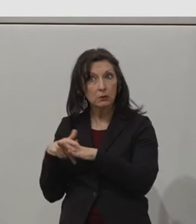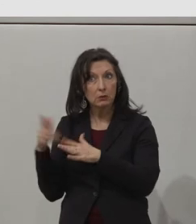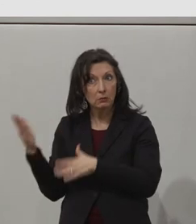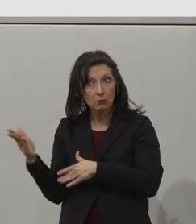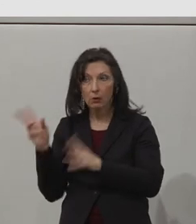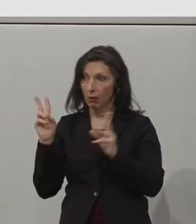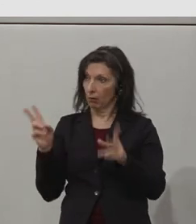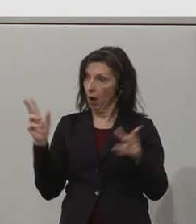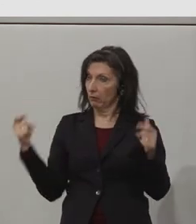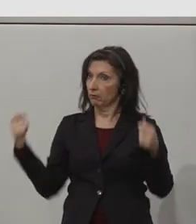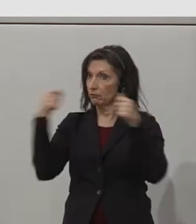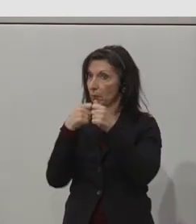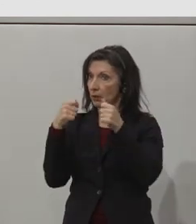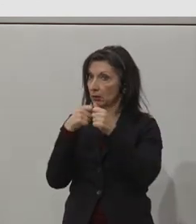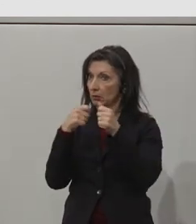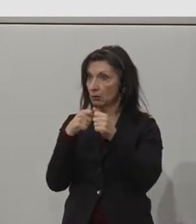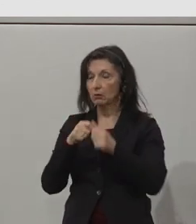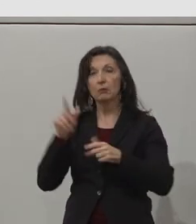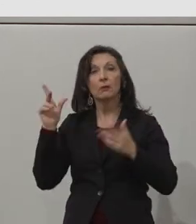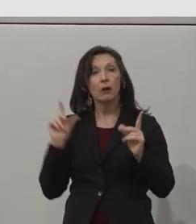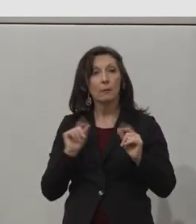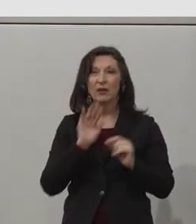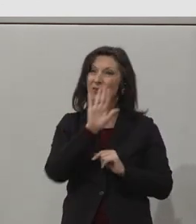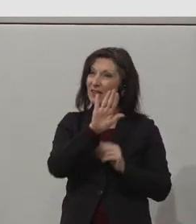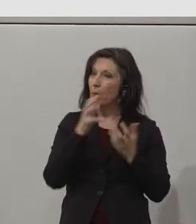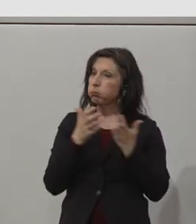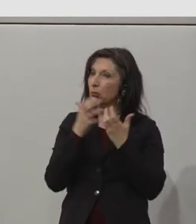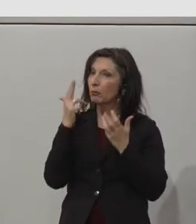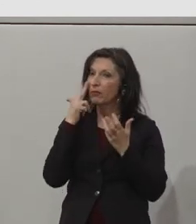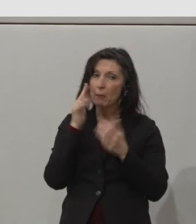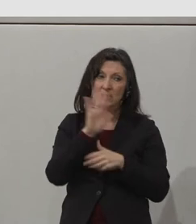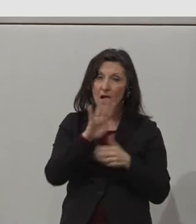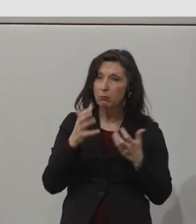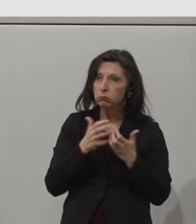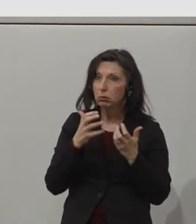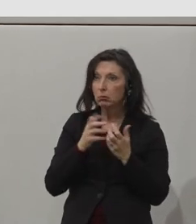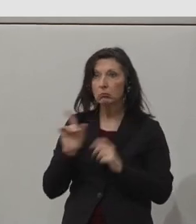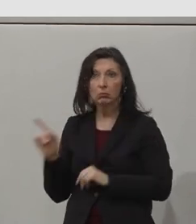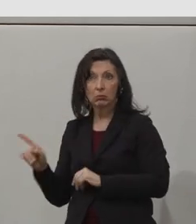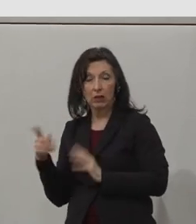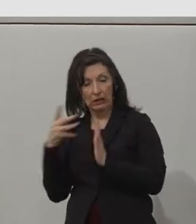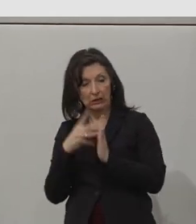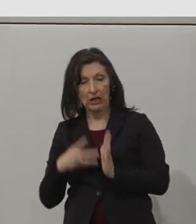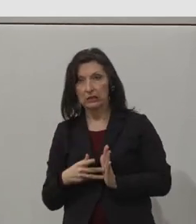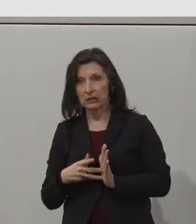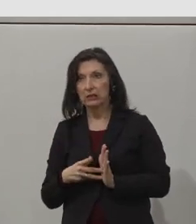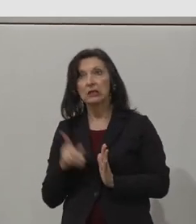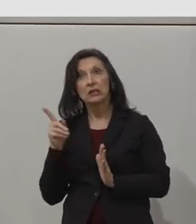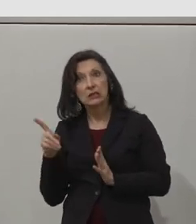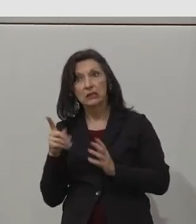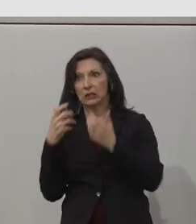tests and receive reports that consider the actual human behind the experiences that they're building.